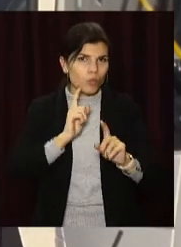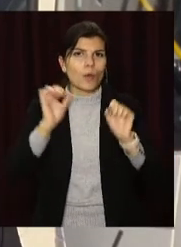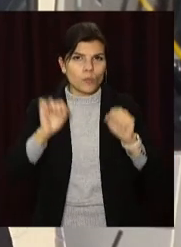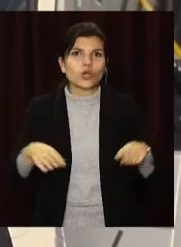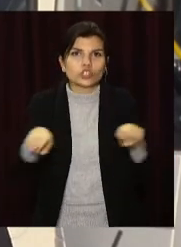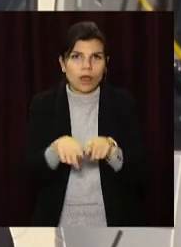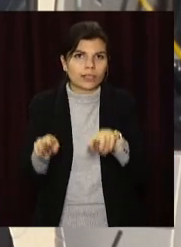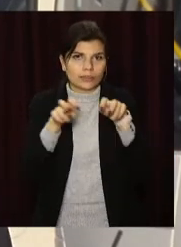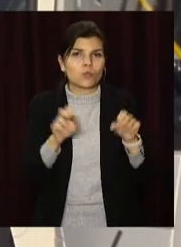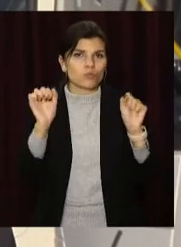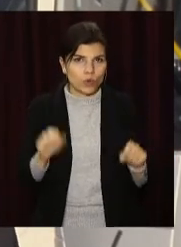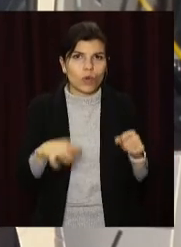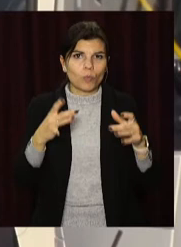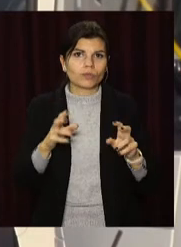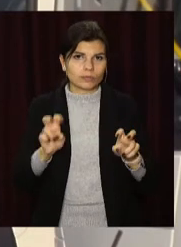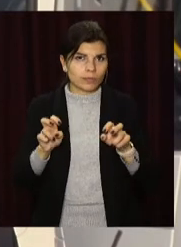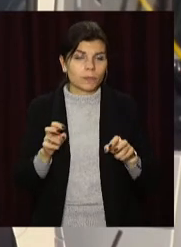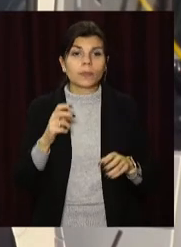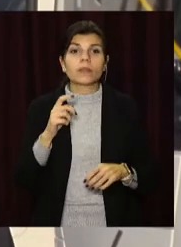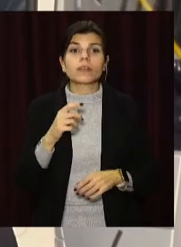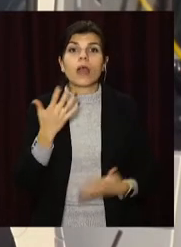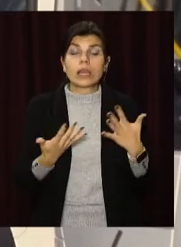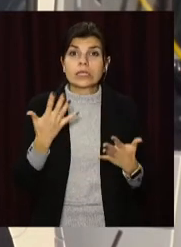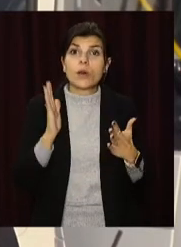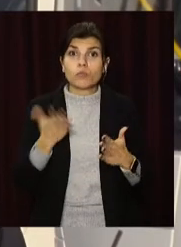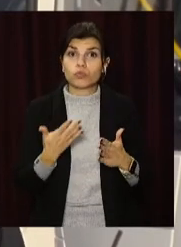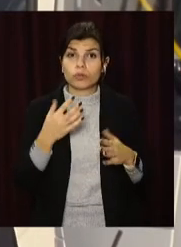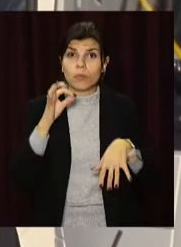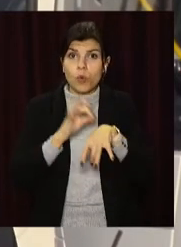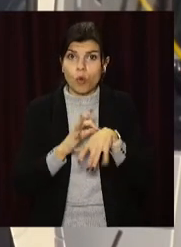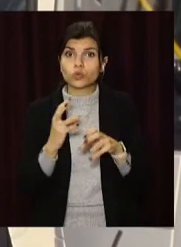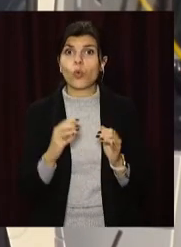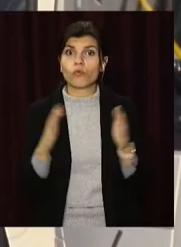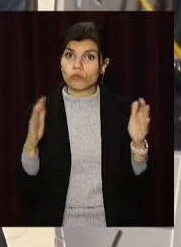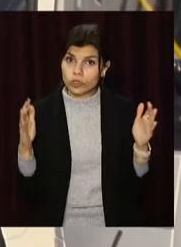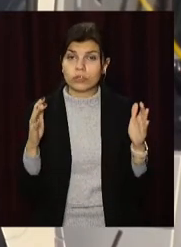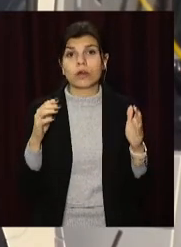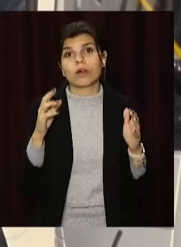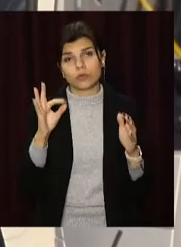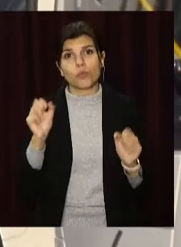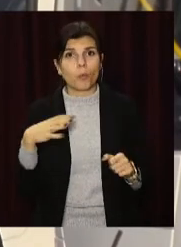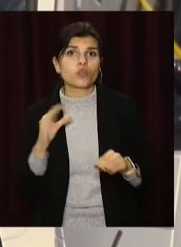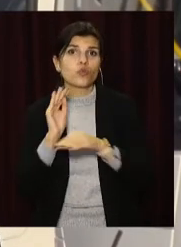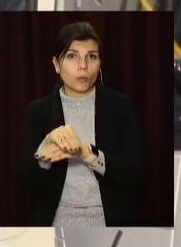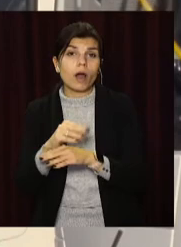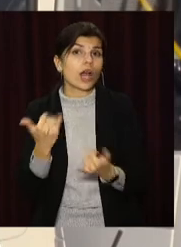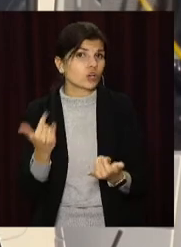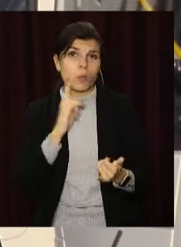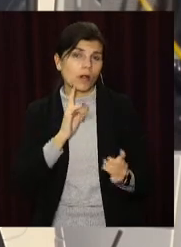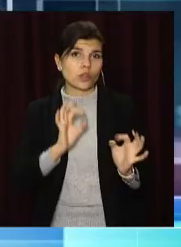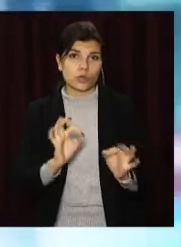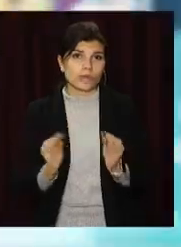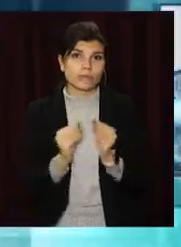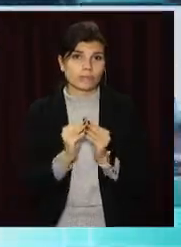проходять стаціонарне лікування. Якщо динаміка буде позитивна, тобто буде зменшуватись кількість, ми будемо уникати цього процесу.